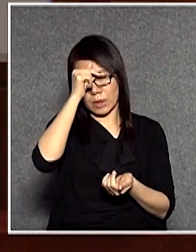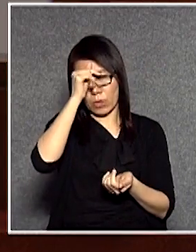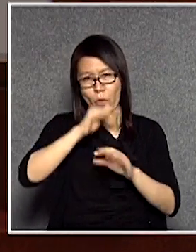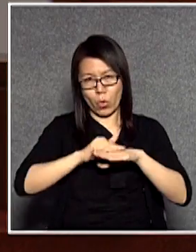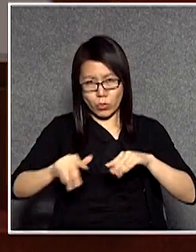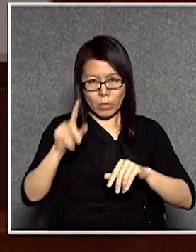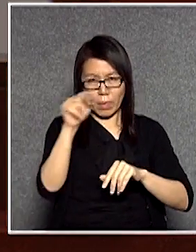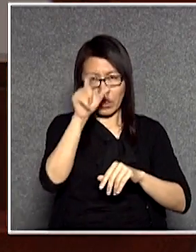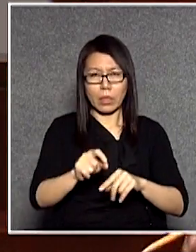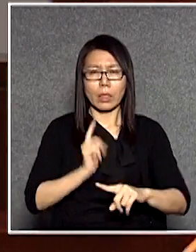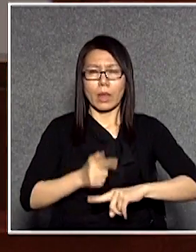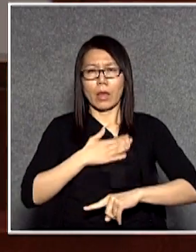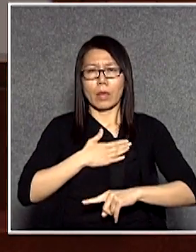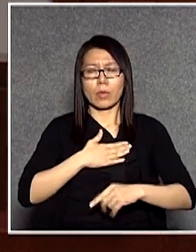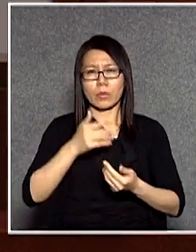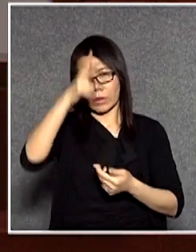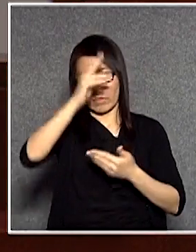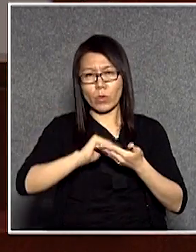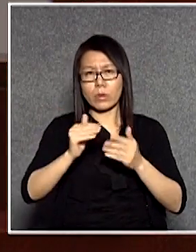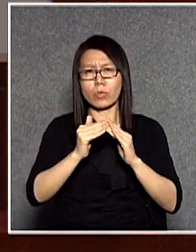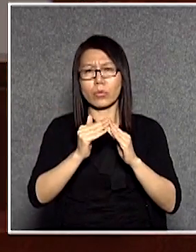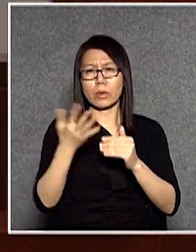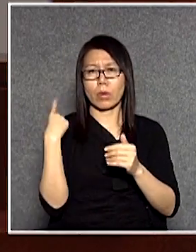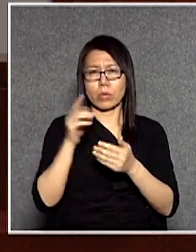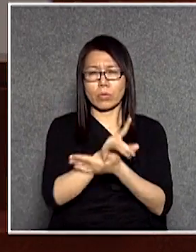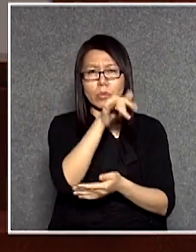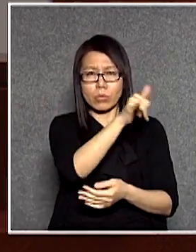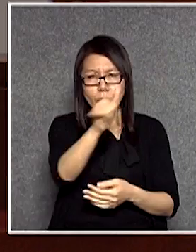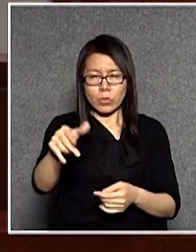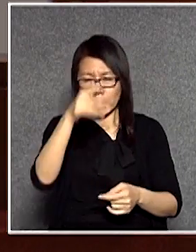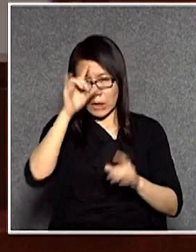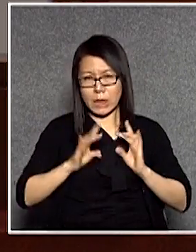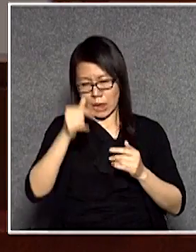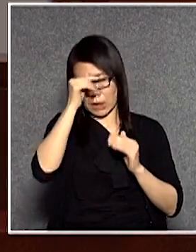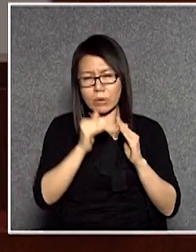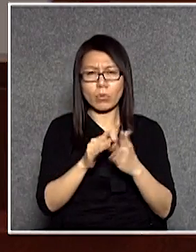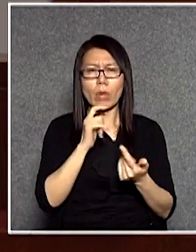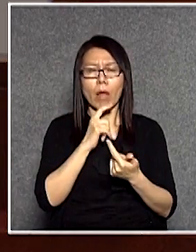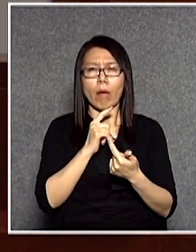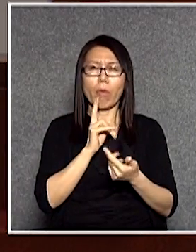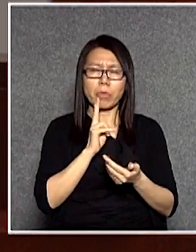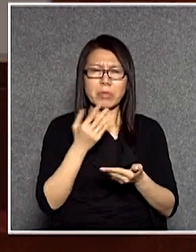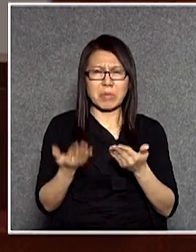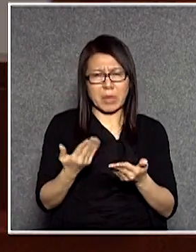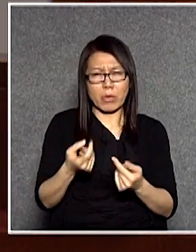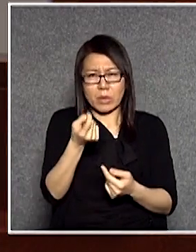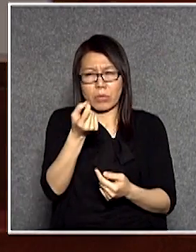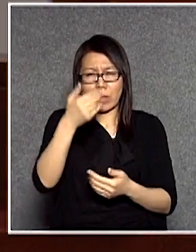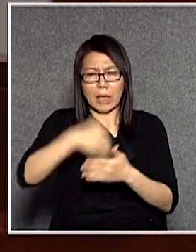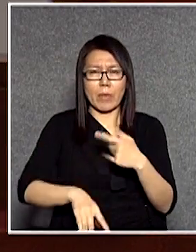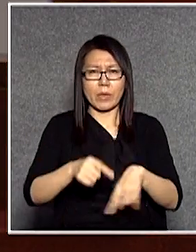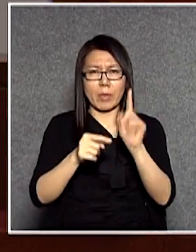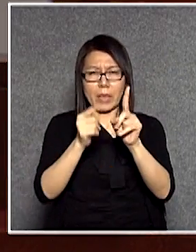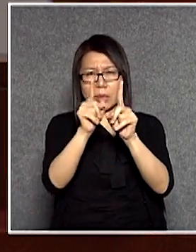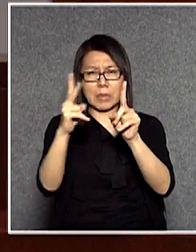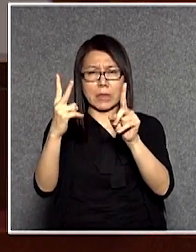人非常之擔心衛生署去年巡查即私家醫院的次數就比前年少了112次